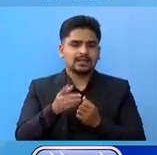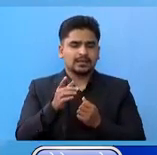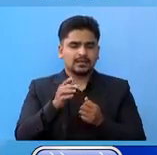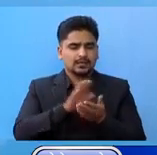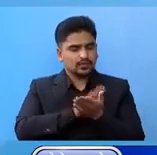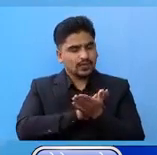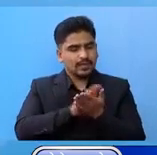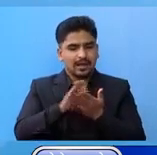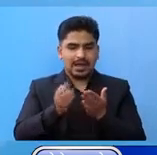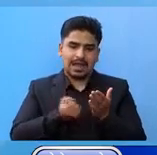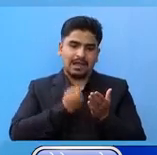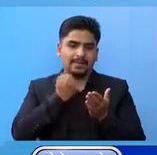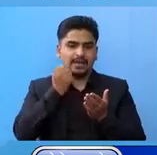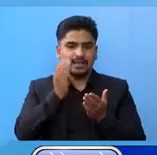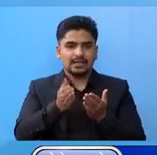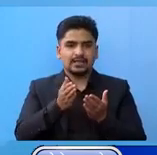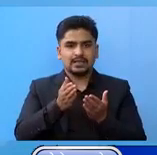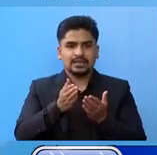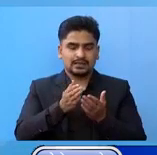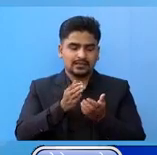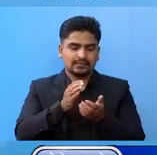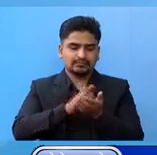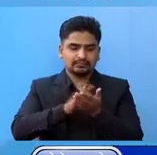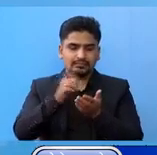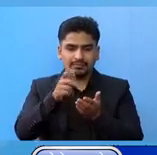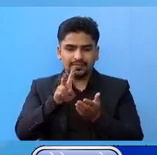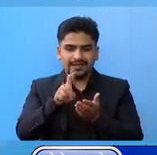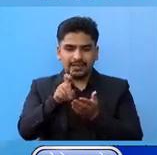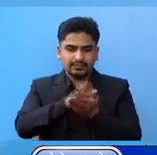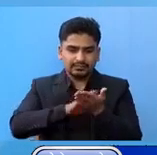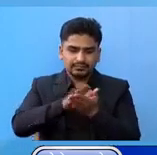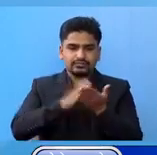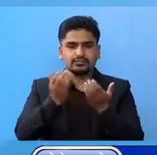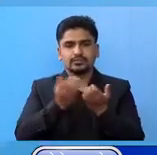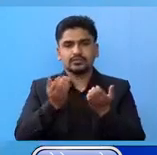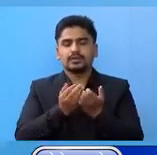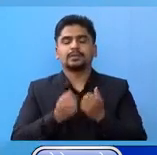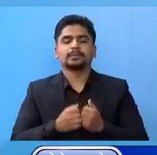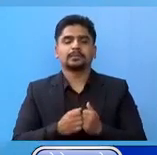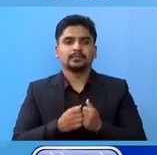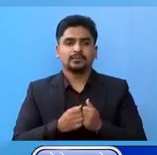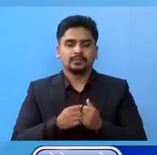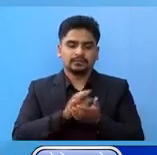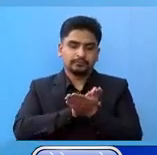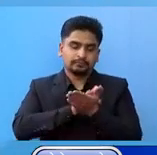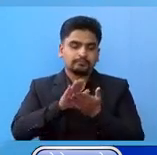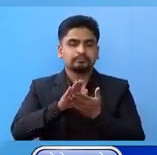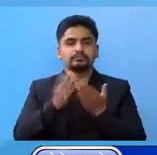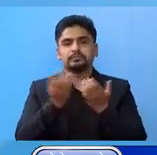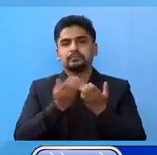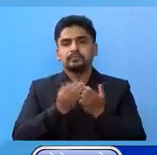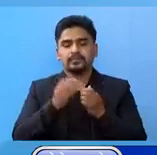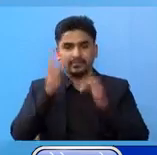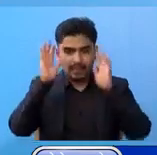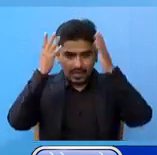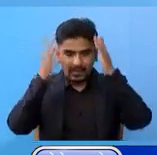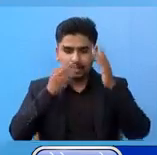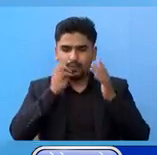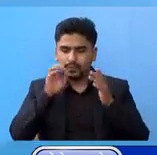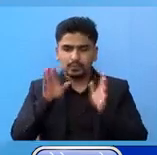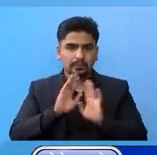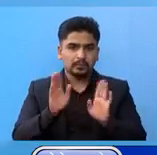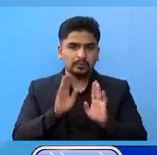राम्ररी आफैले नीश संक्रमड गर्ने, पदार्थको प्रियोक गरी सफा गर्ने, जथा भावी न